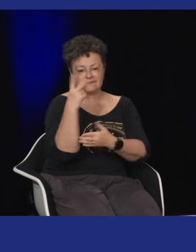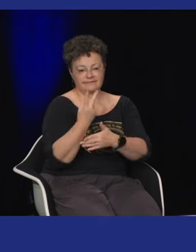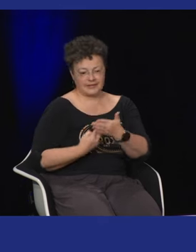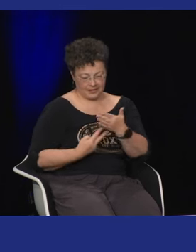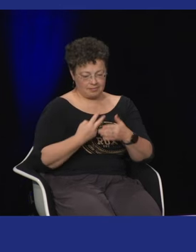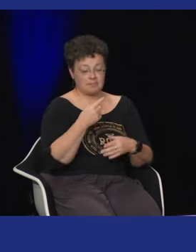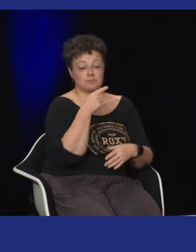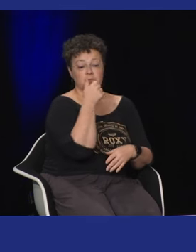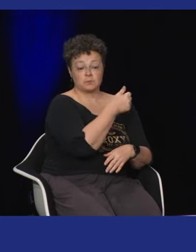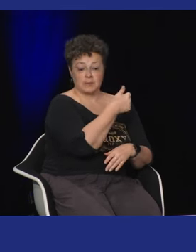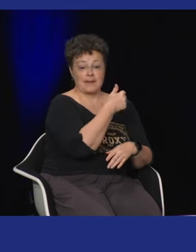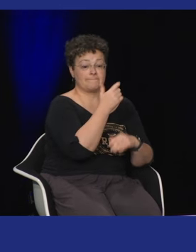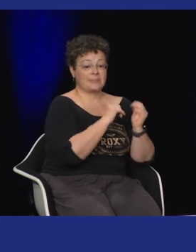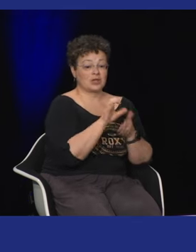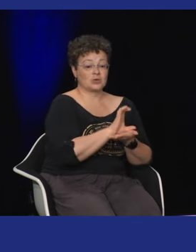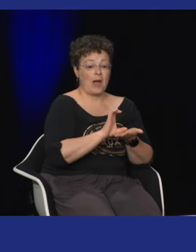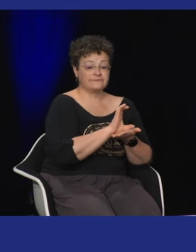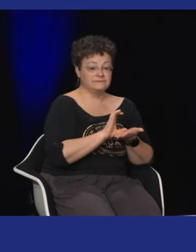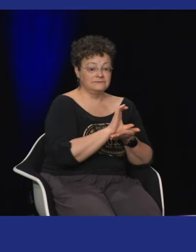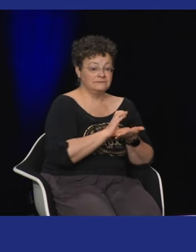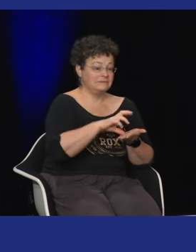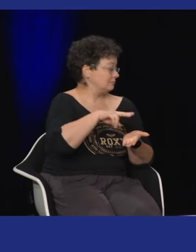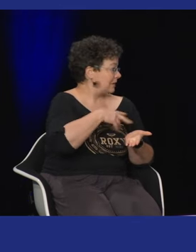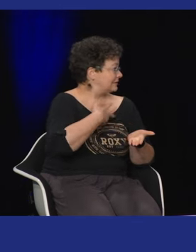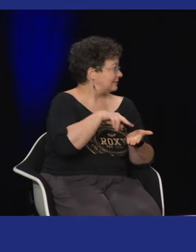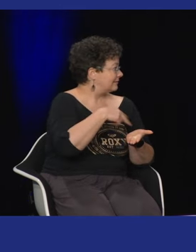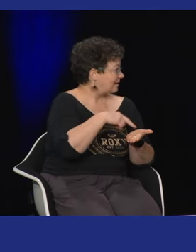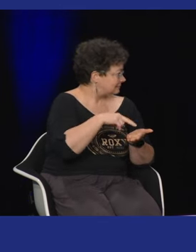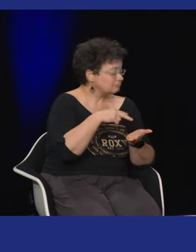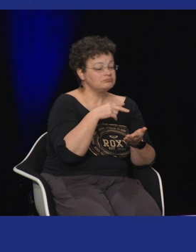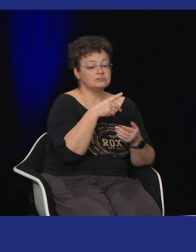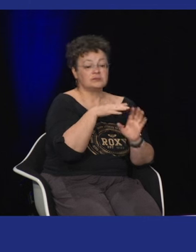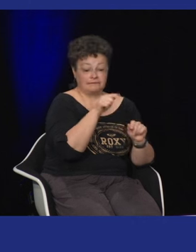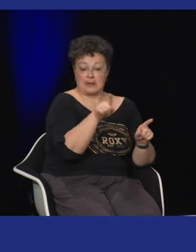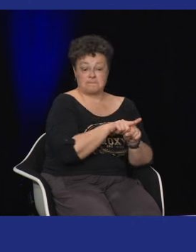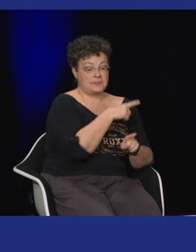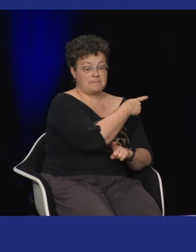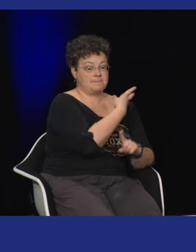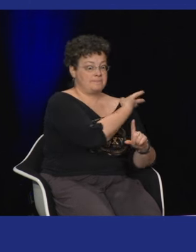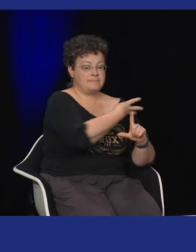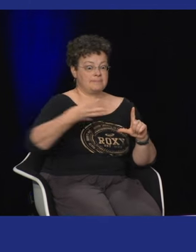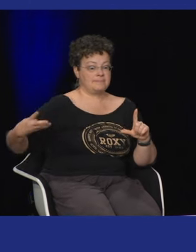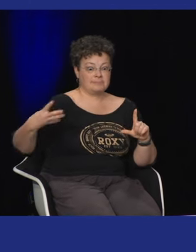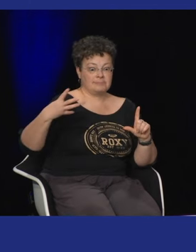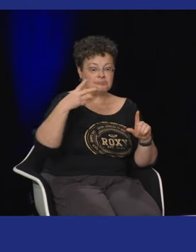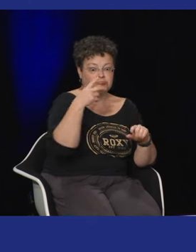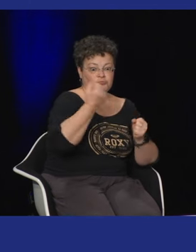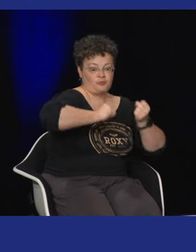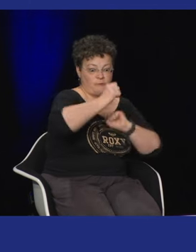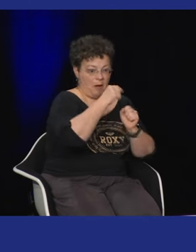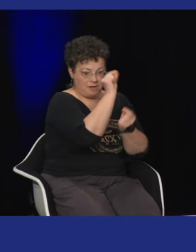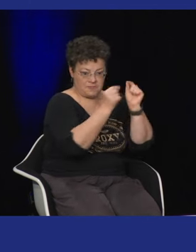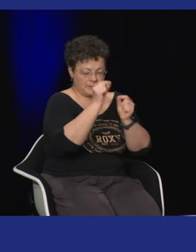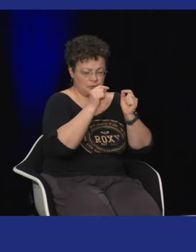et je n pas d'image de cette personne mais elle est chorégraphe danseuse et elle fait la même chose qu